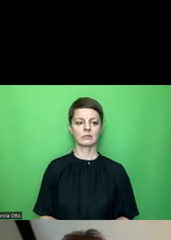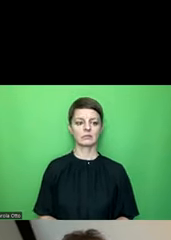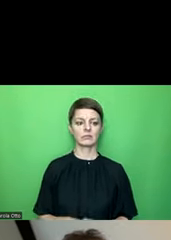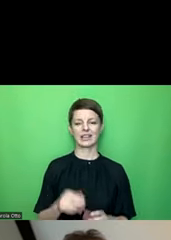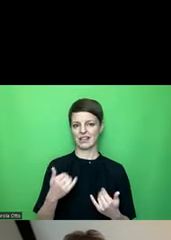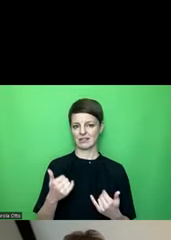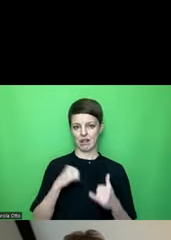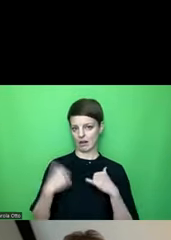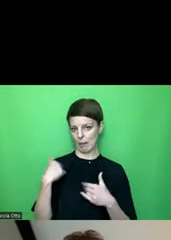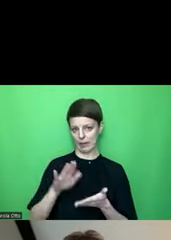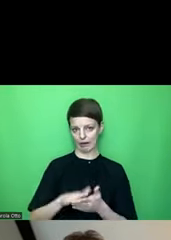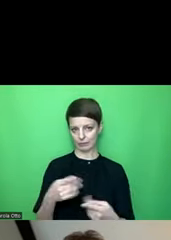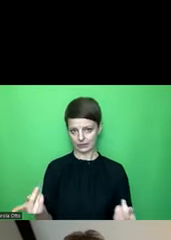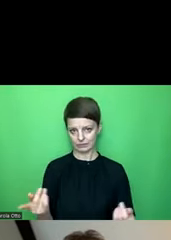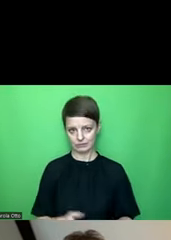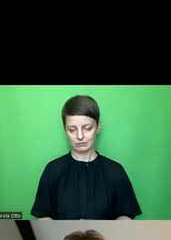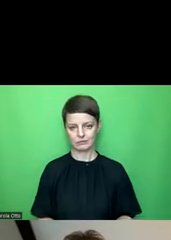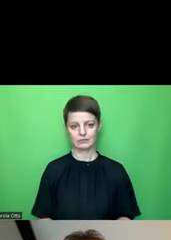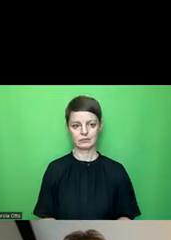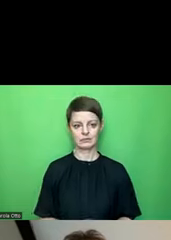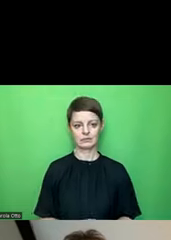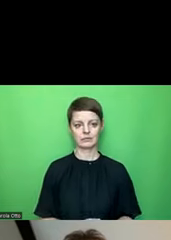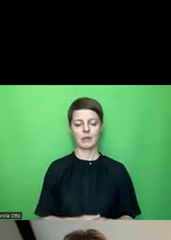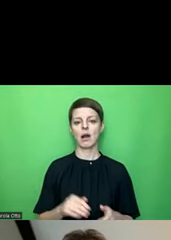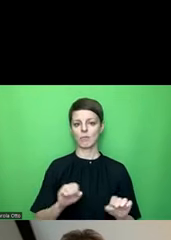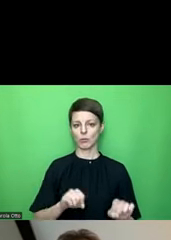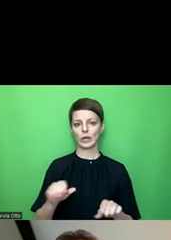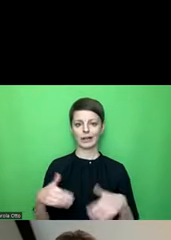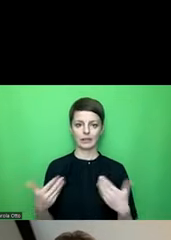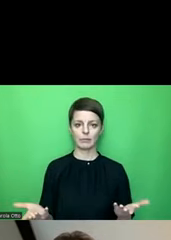funktioniert, aber es gibt hier die Möglichkeit.